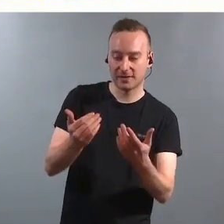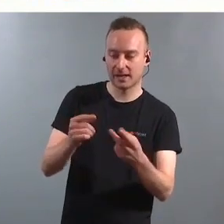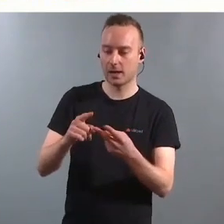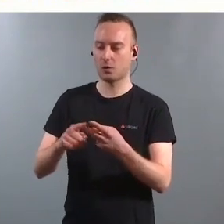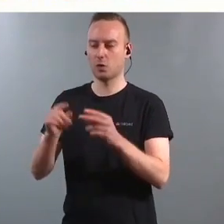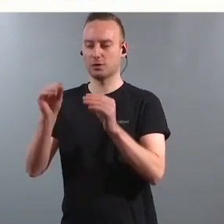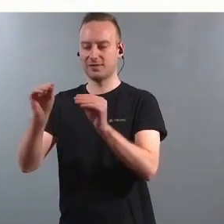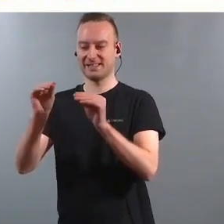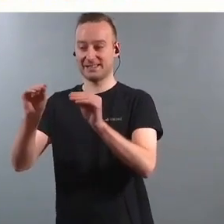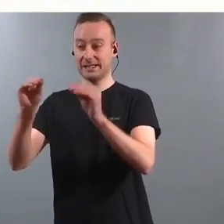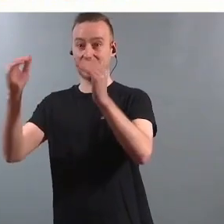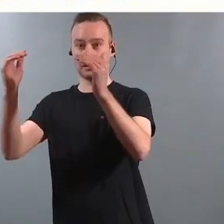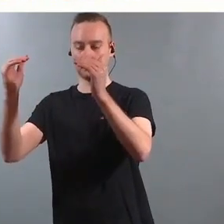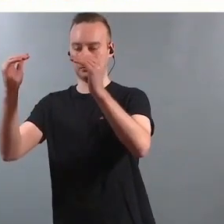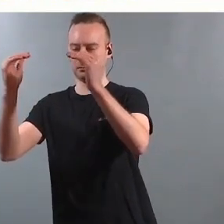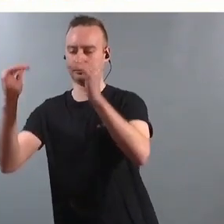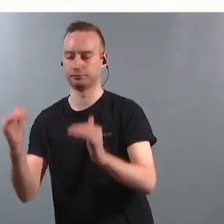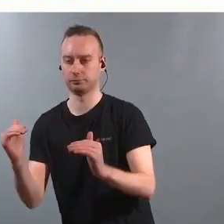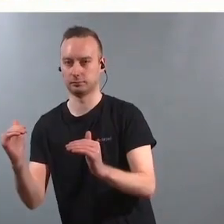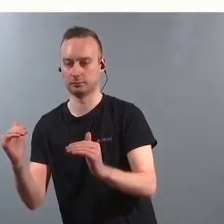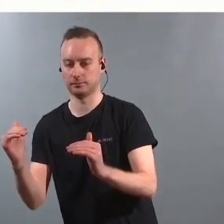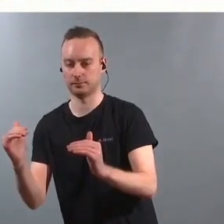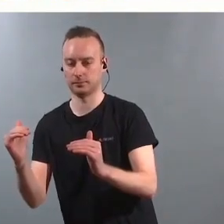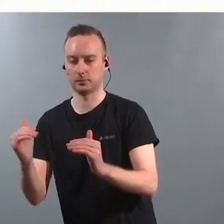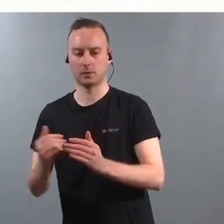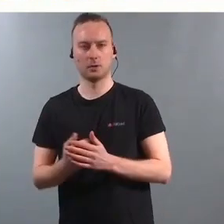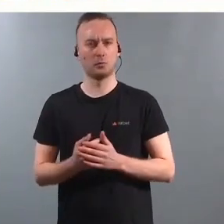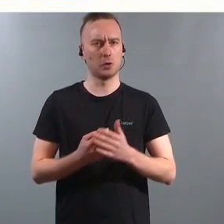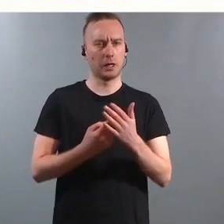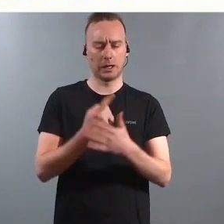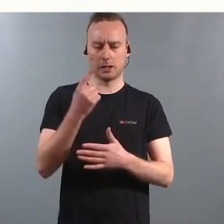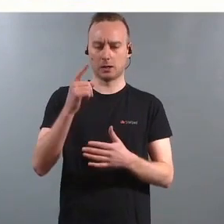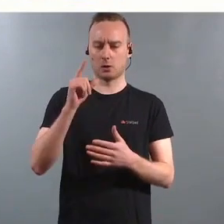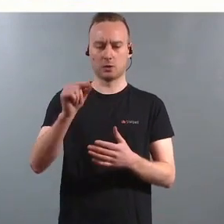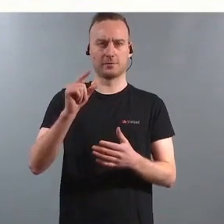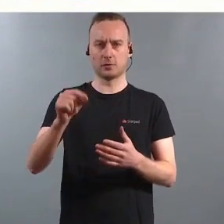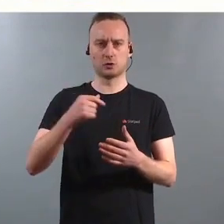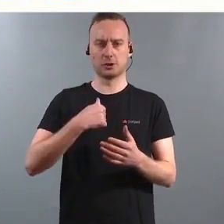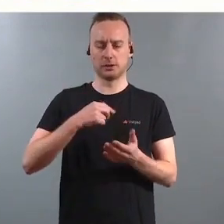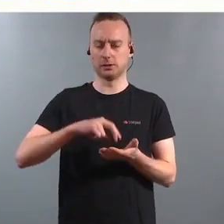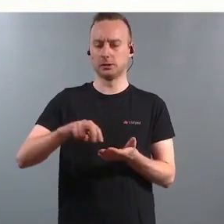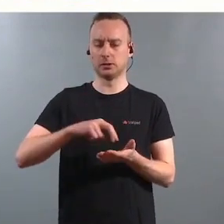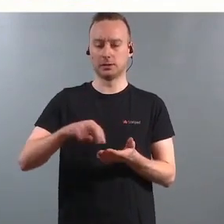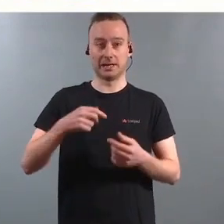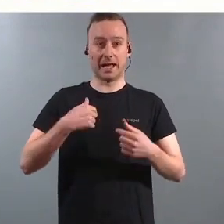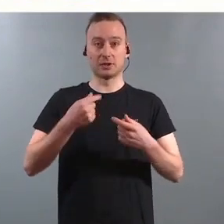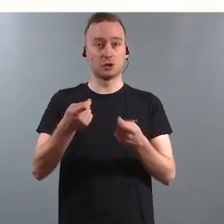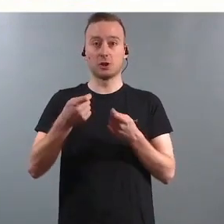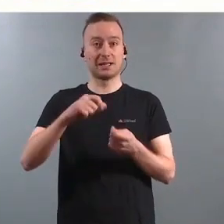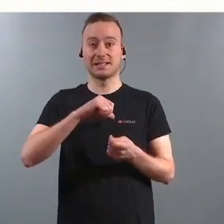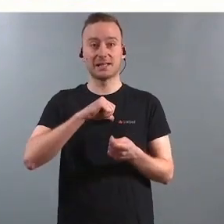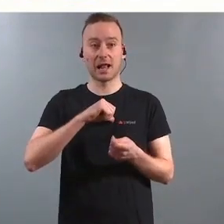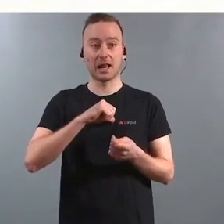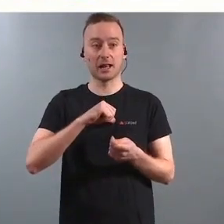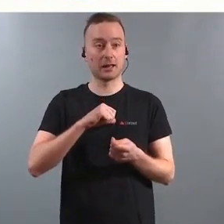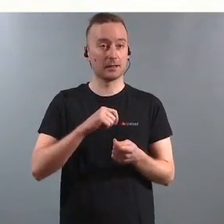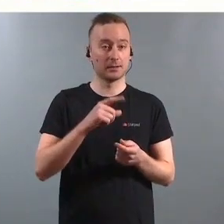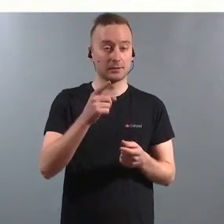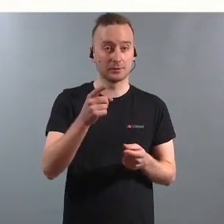for lavt. Og dette sitatet her, nå vet jeg om det går litt fort her. Nå skal vi se her. Dette styrer jeg jo ikke selv, så det er litt sånn.